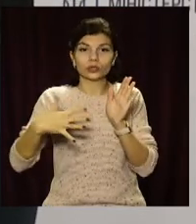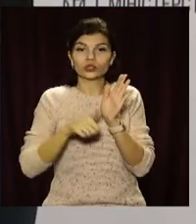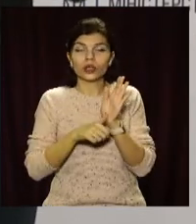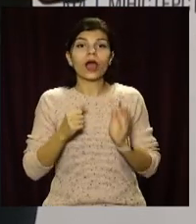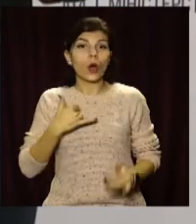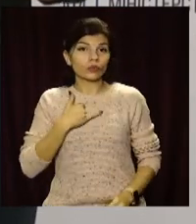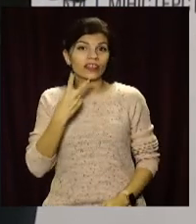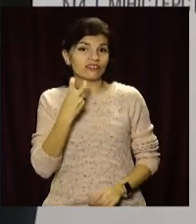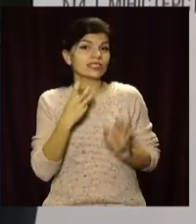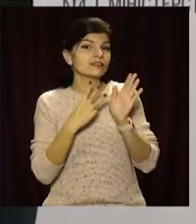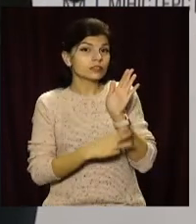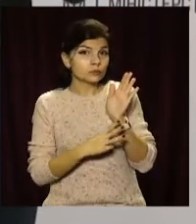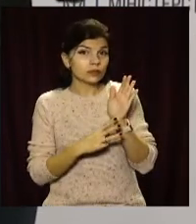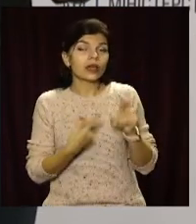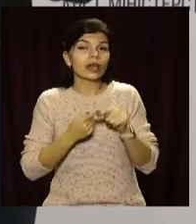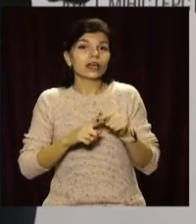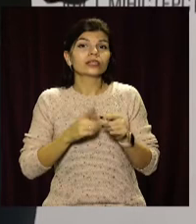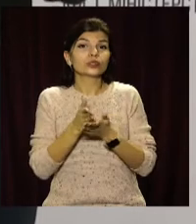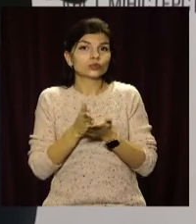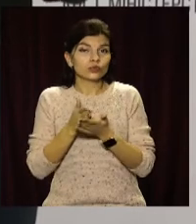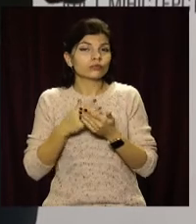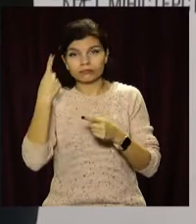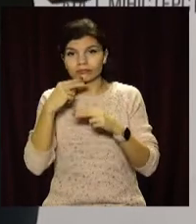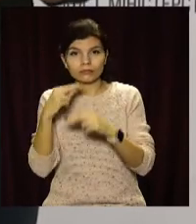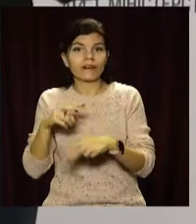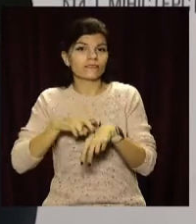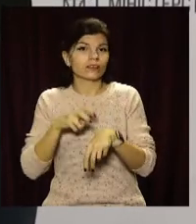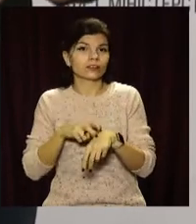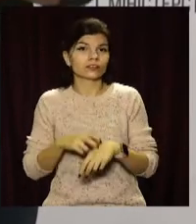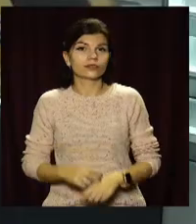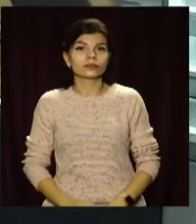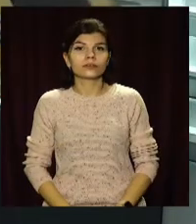а в нас – 280. І це заслуга виключно наших лікарів.